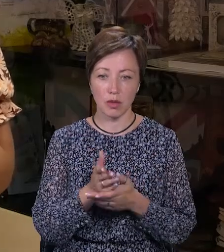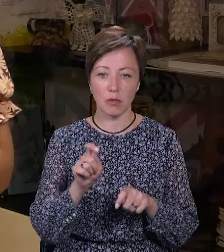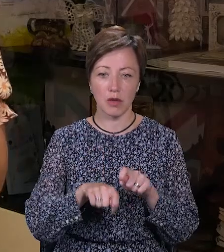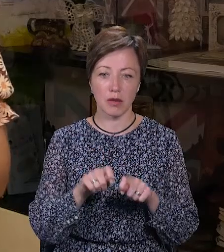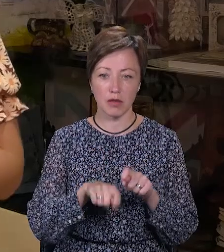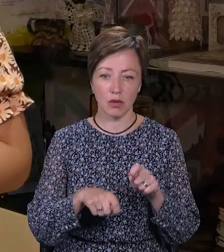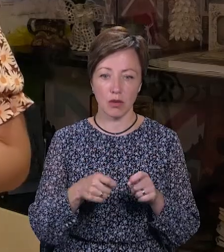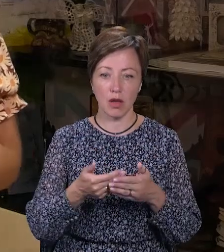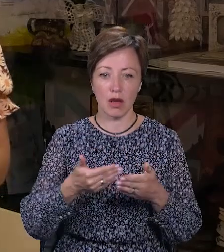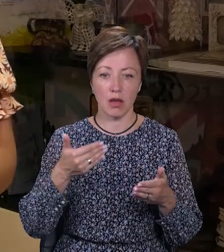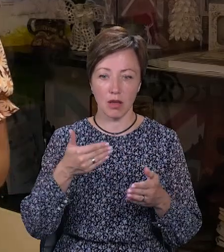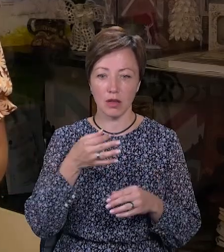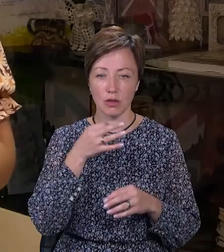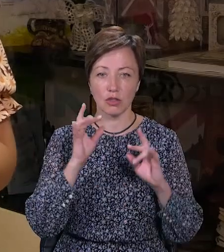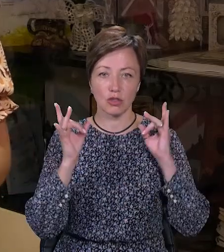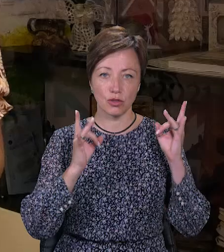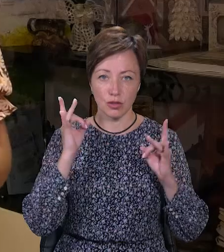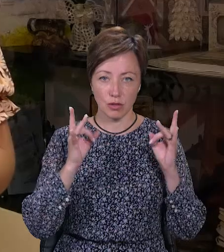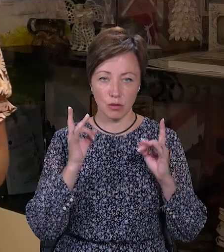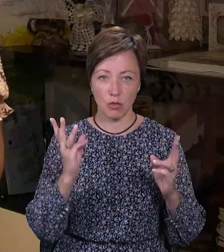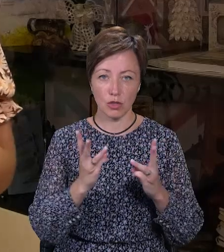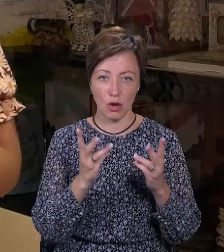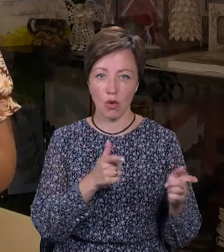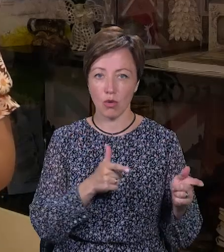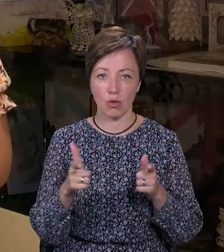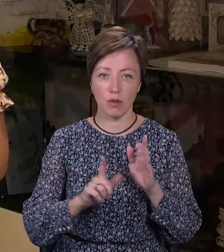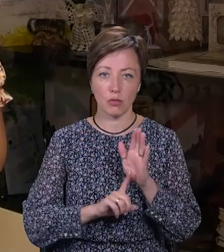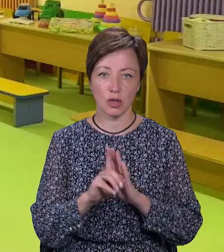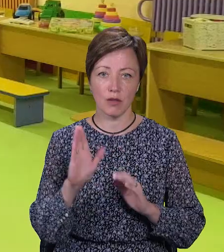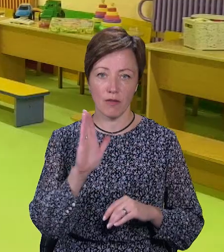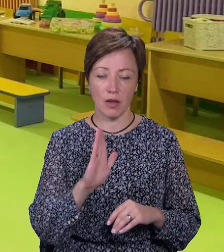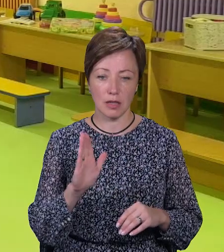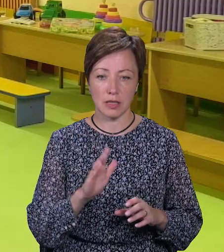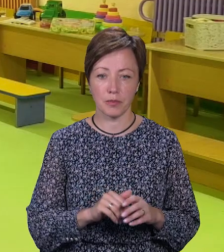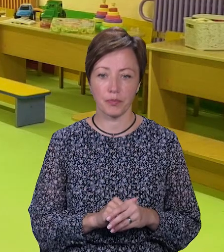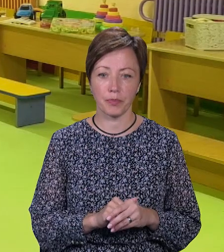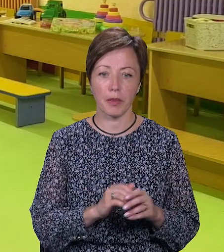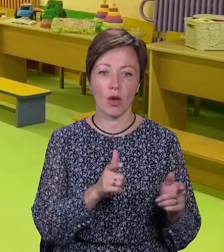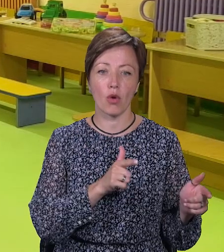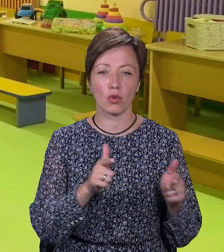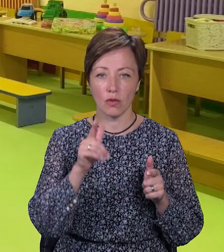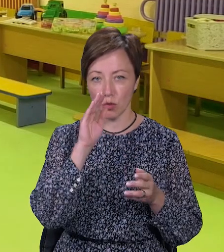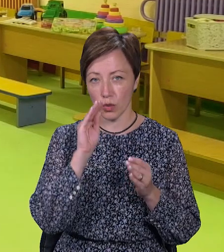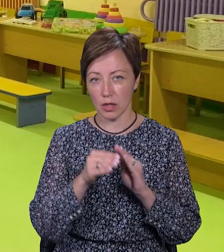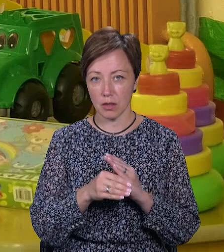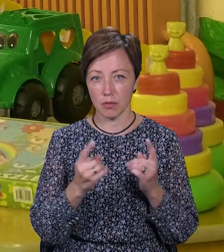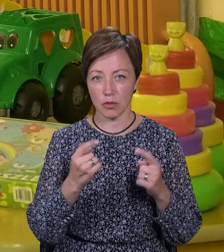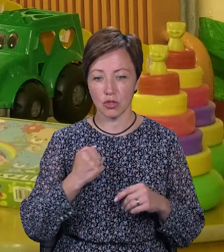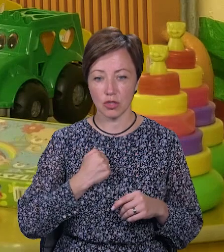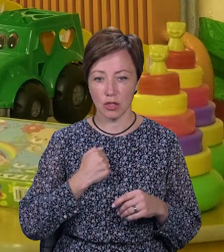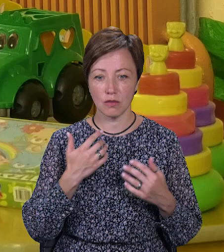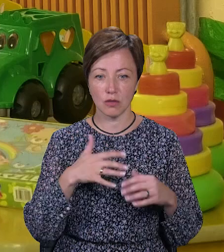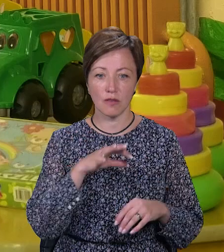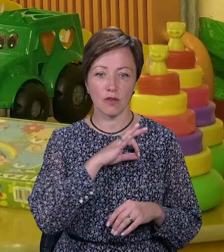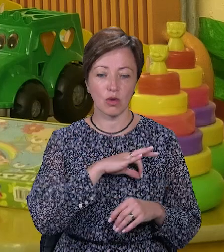огляд і пожежна сигналізація буде готова на початок вересня місяця. Готовність наших укриттів, на превеликий жаль, ми їх вже